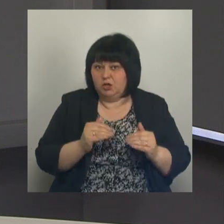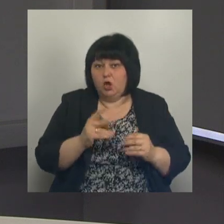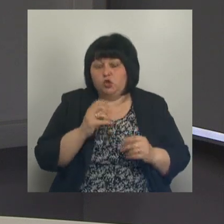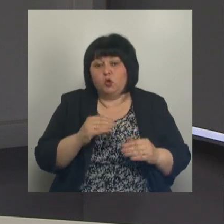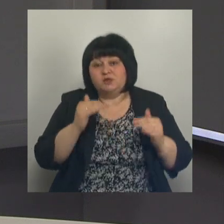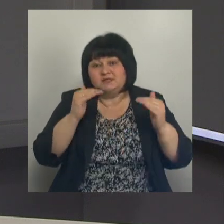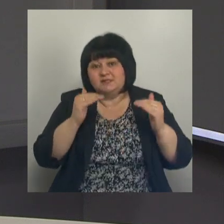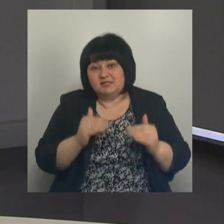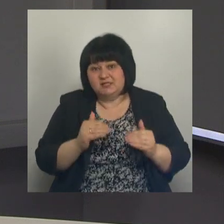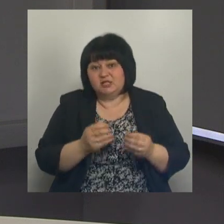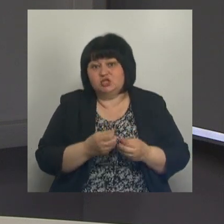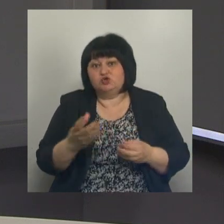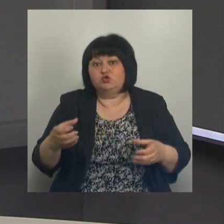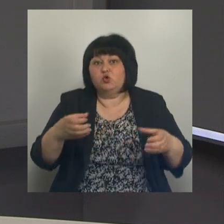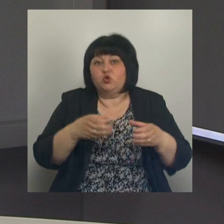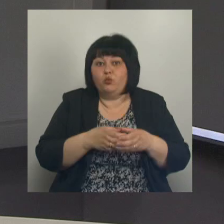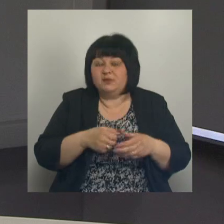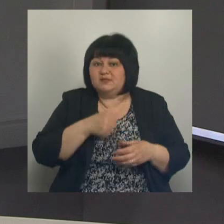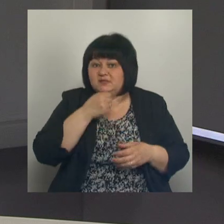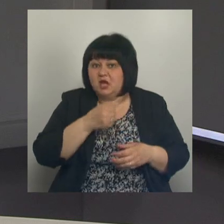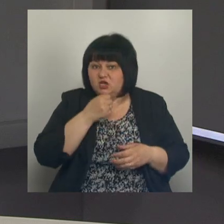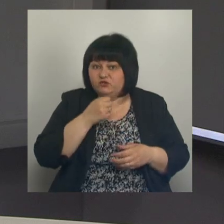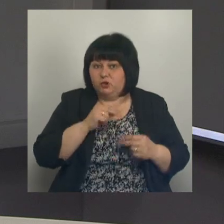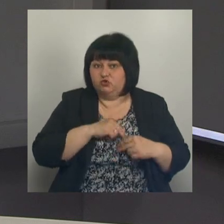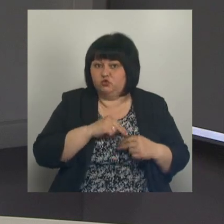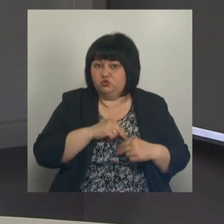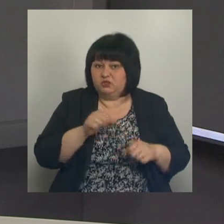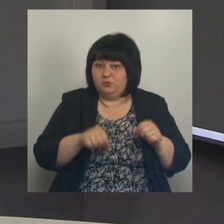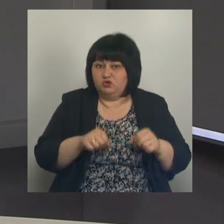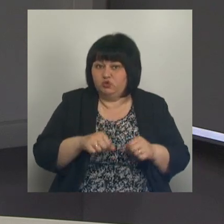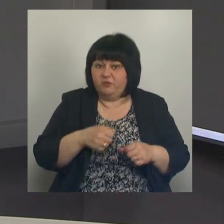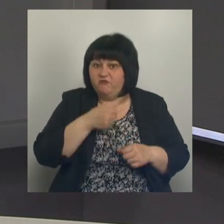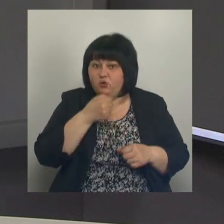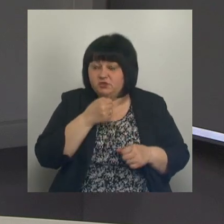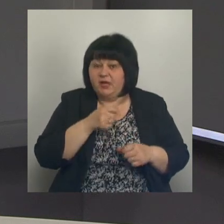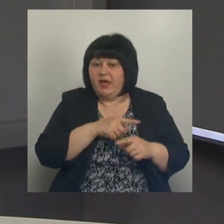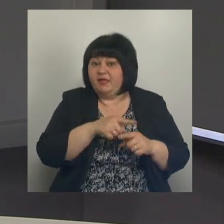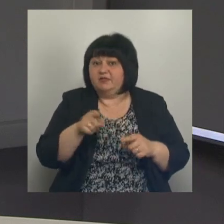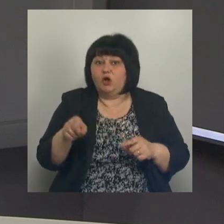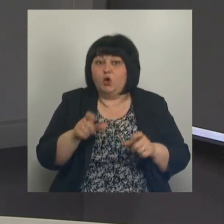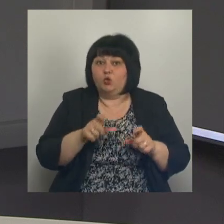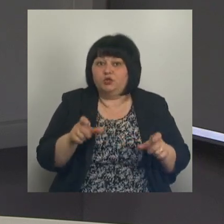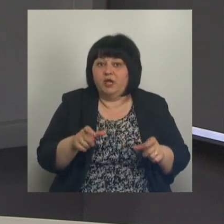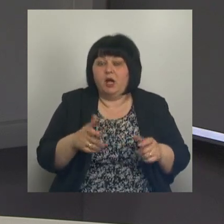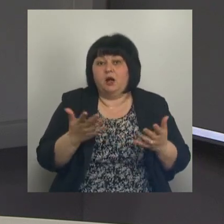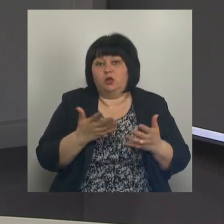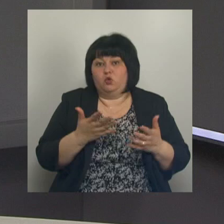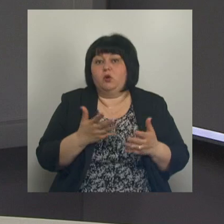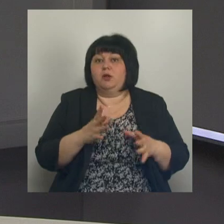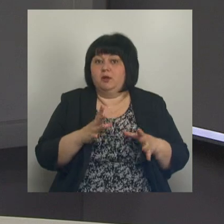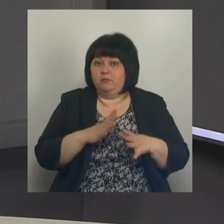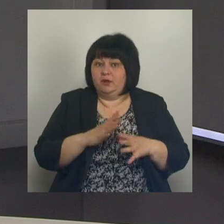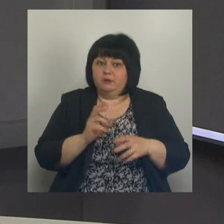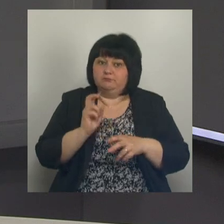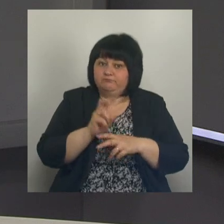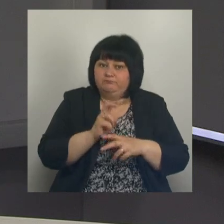за счет группы как раз старшего трудоспособного возраста. Это как раз тех людей, которые не пренебрегал вот этим